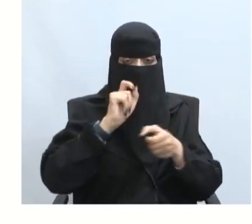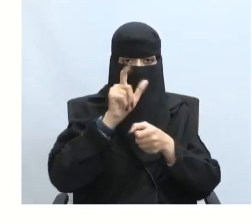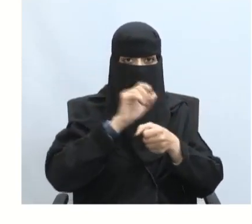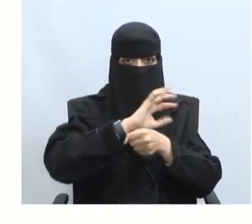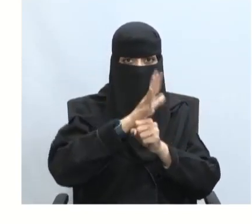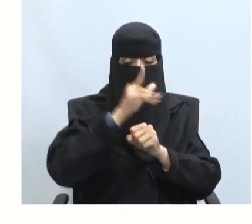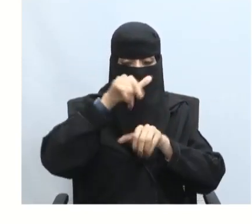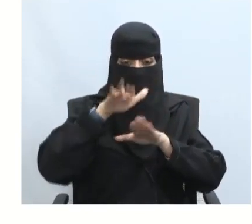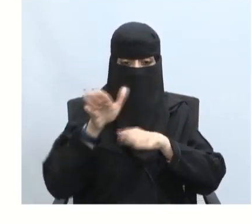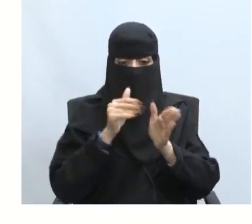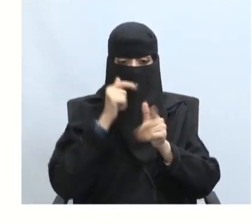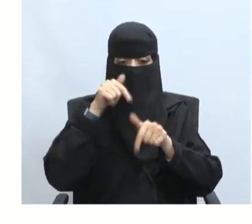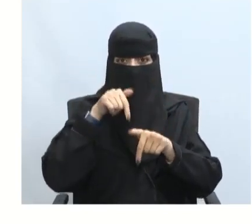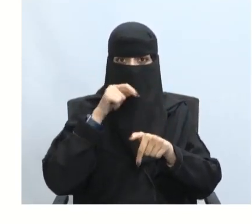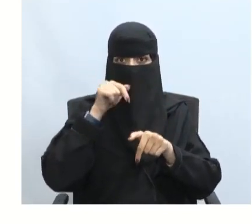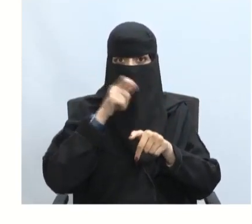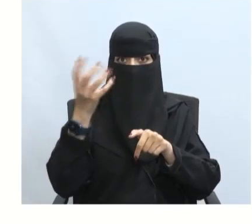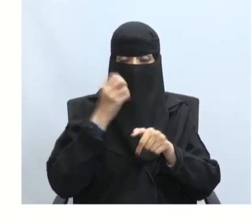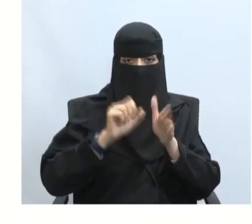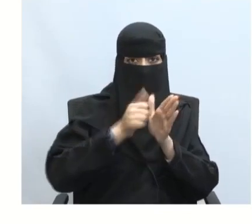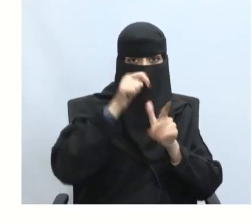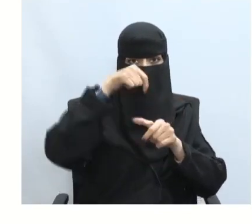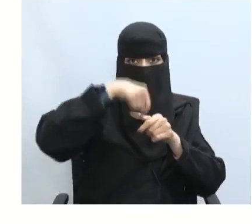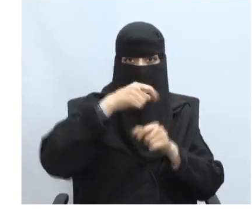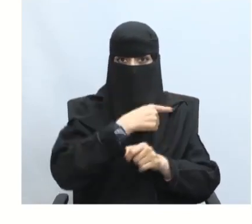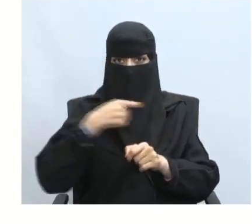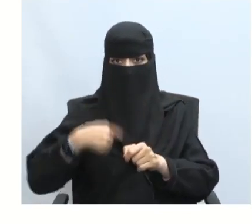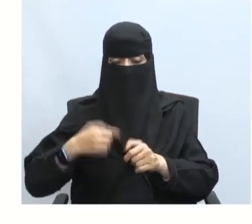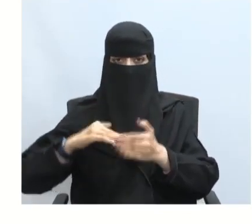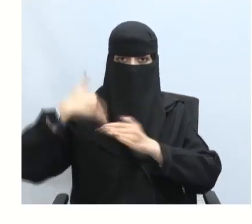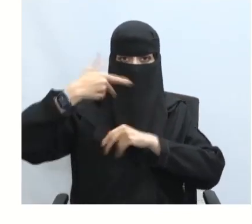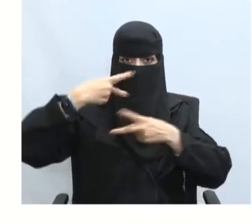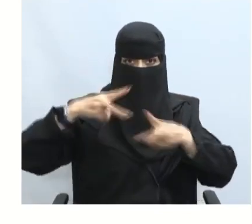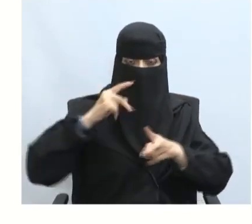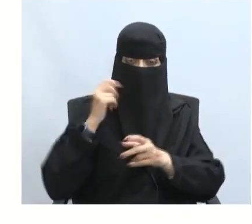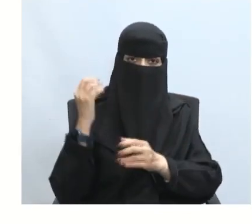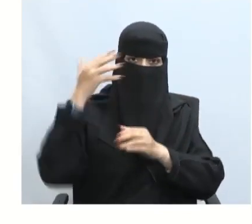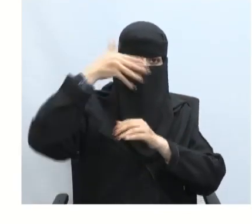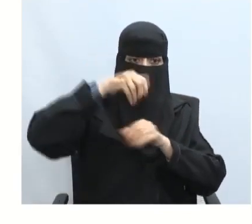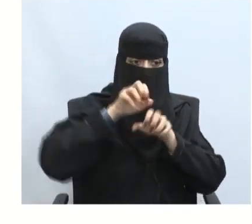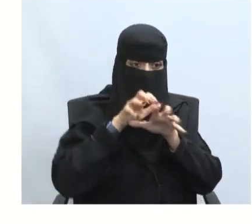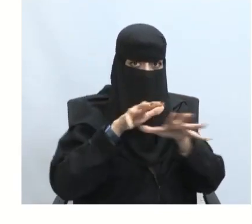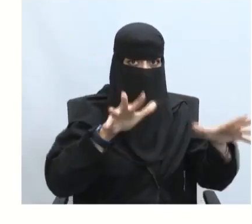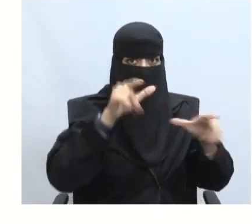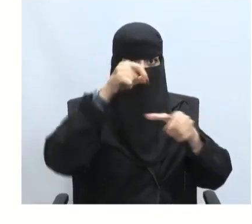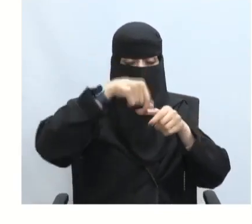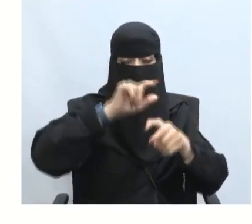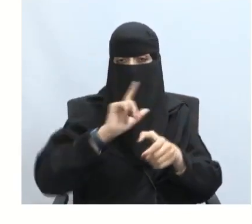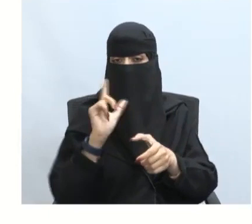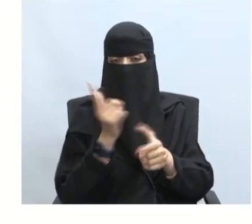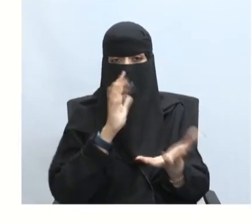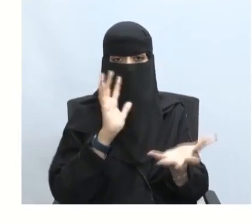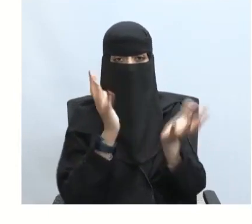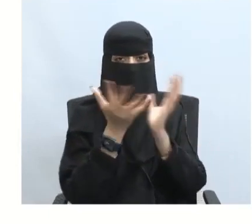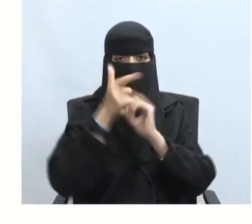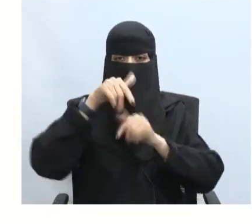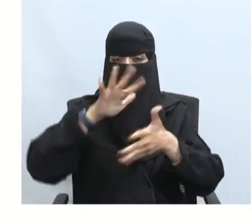كورونا كوفيد 19 المستجد في الصين ثم بدأت الجائحة بالانتشار في جميع دول